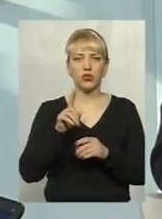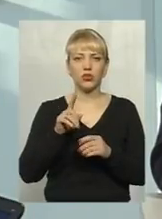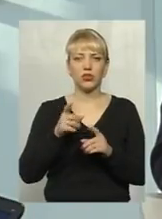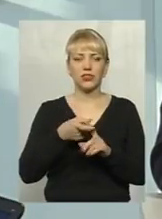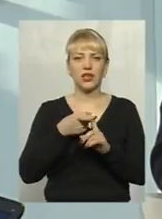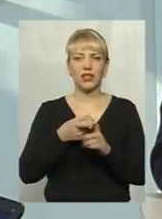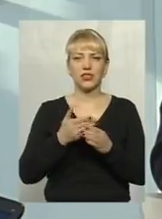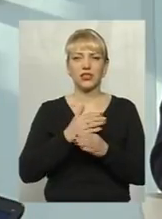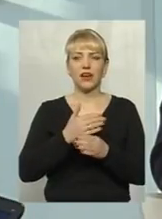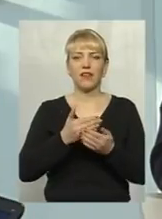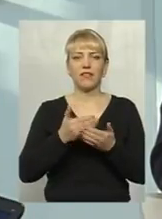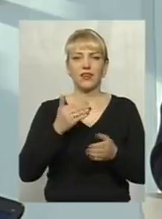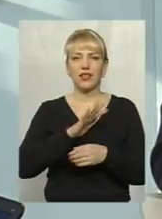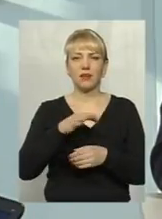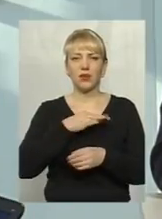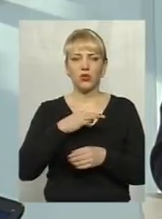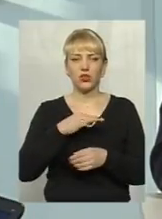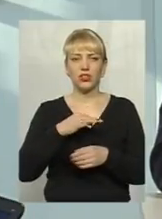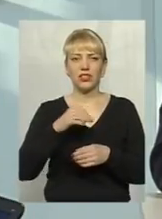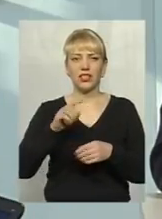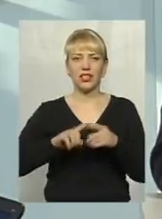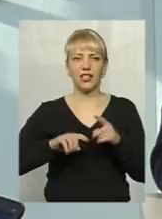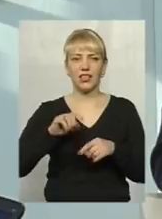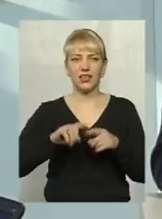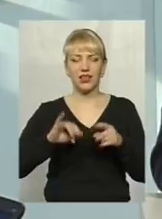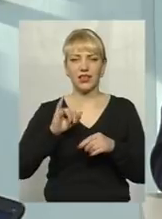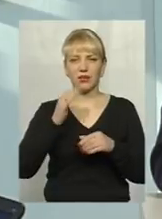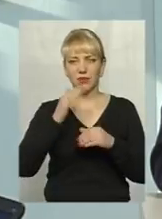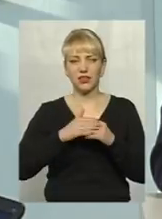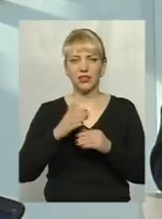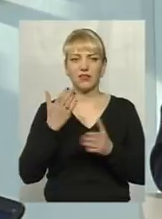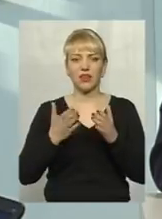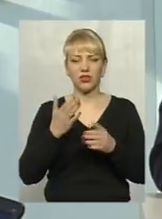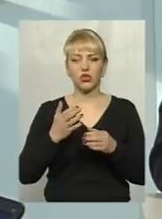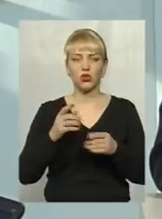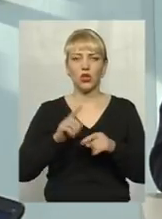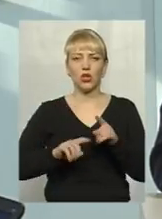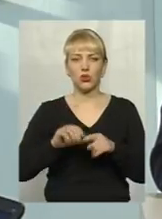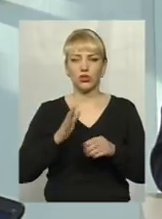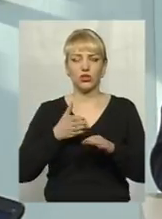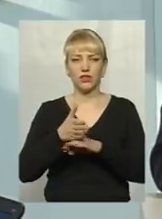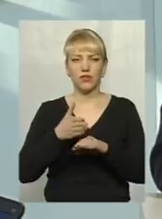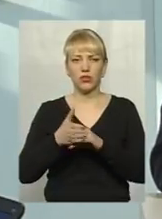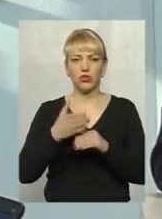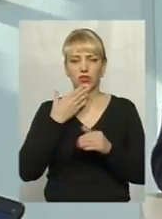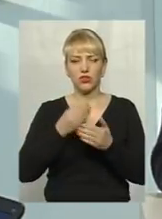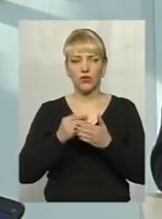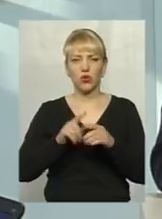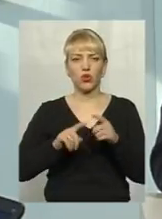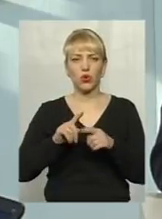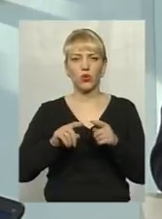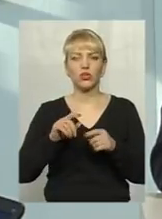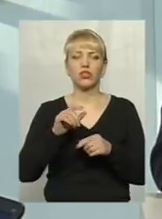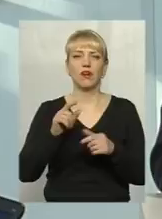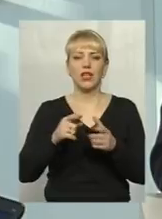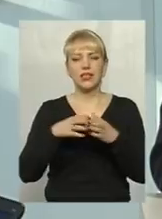найбайдужості рідних, близьких і сусідів. Тобто, якщо рідні будуть частіше навідуться до своїх родичів, які одиноко проживають самі,